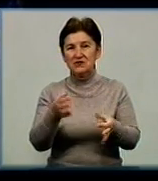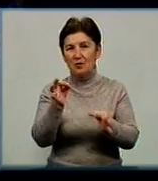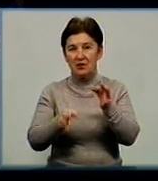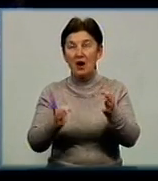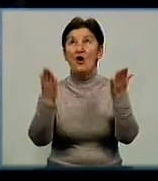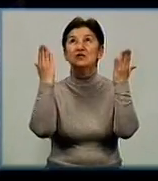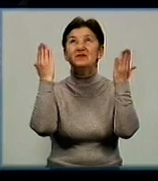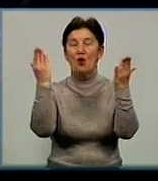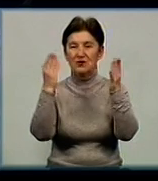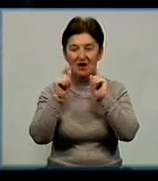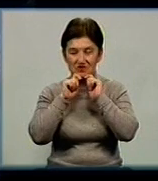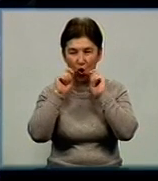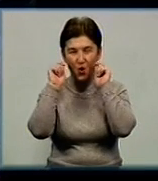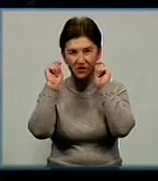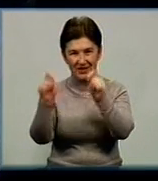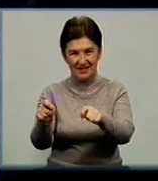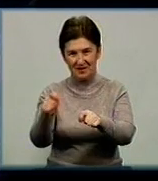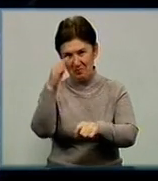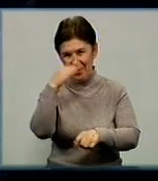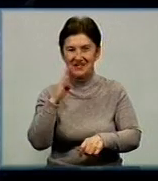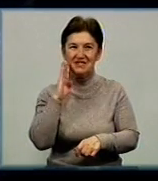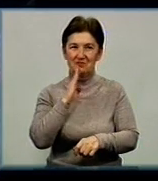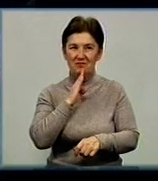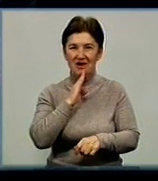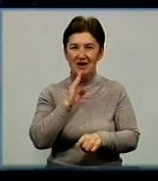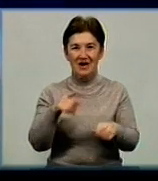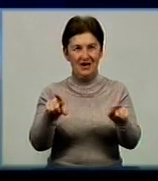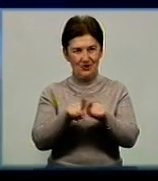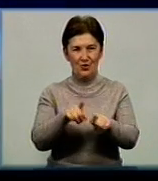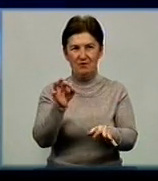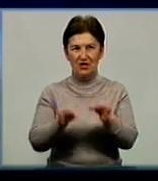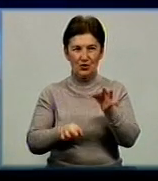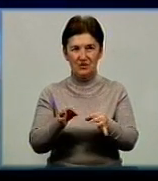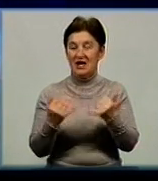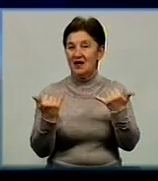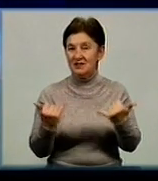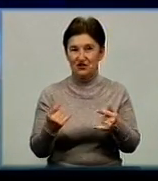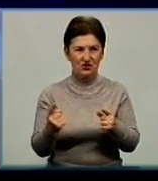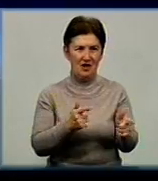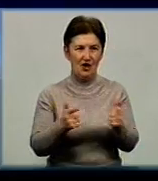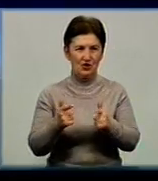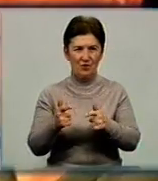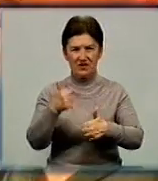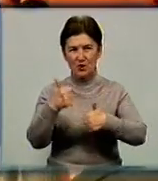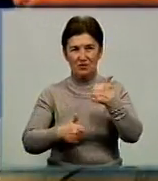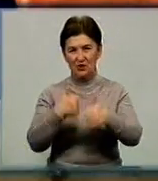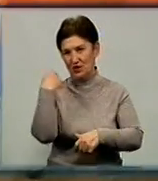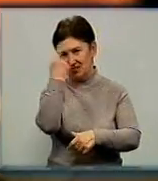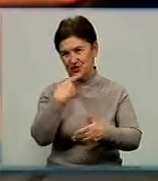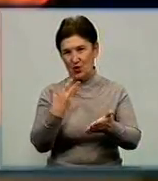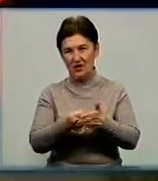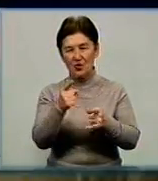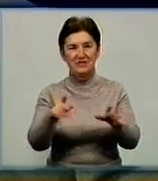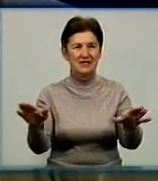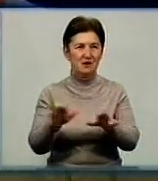нагородив, яка батько з матірю, Господь Бог нагородив її оцією природою». Нині у філармонії готують сольний концерт Владислава Кашпуренка, де він